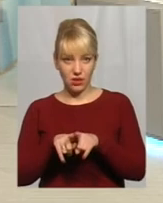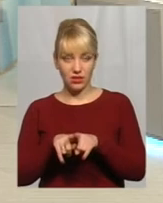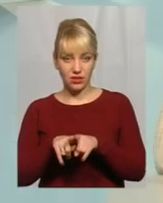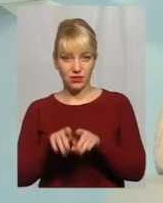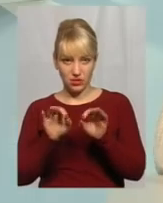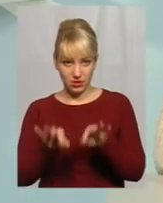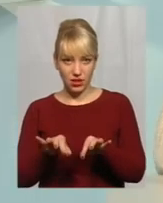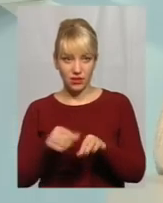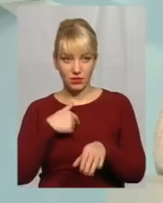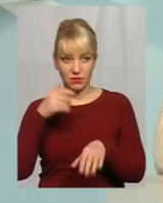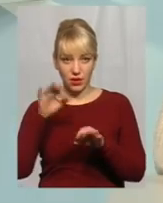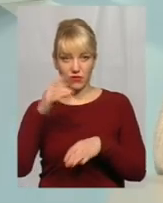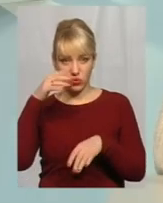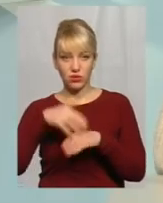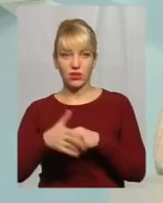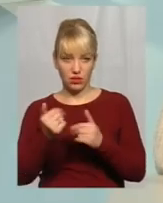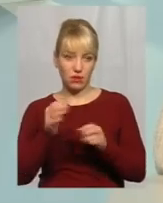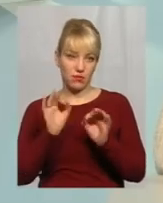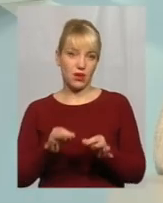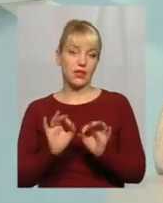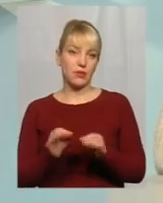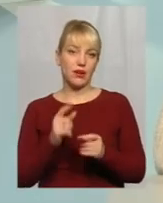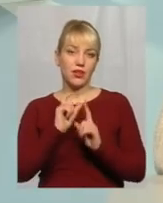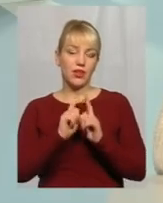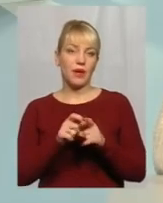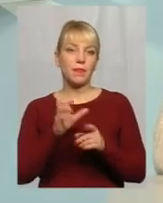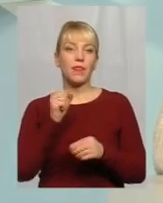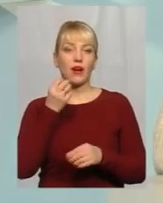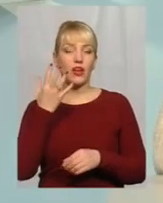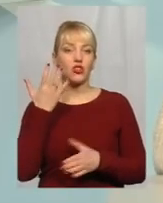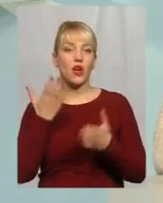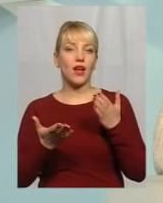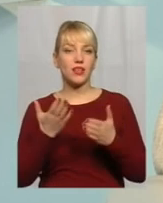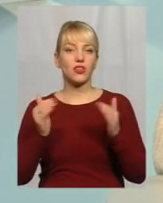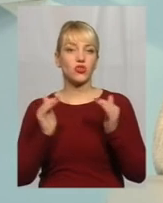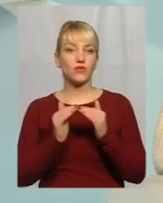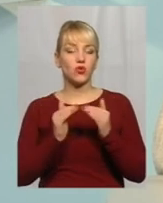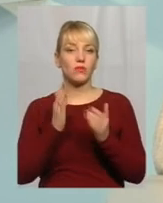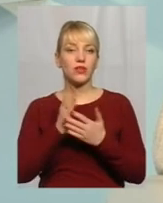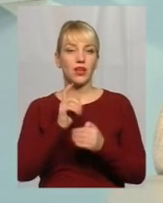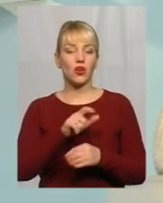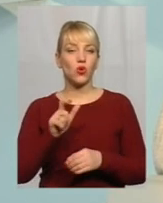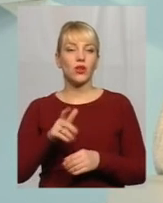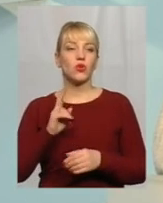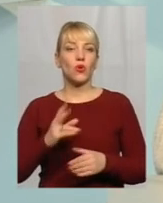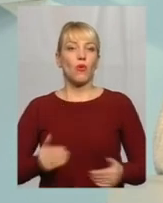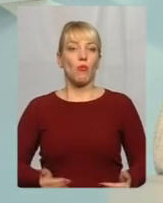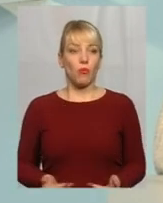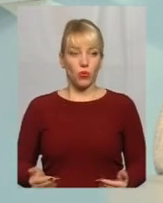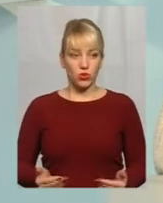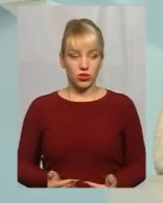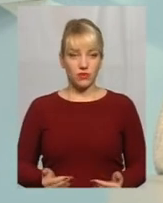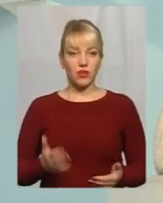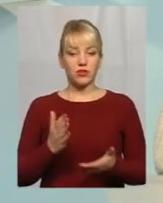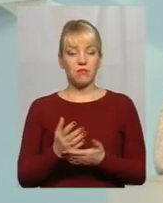Правильно розуміє вас? Правильно, правильно Так, а в домі є люди, які проживають, мають